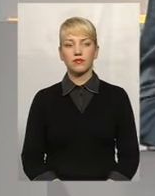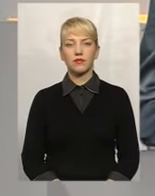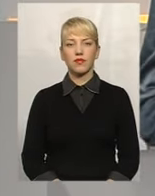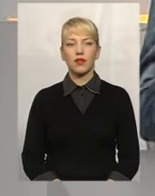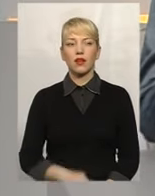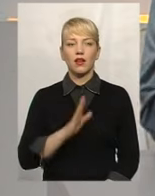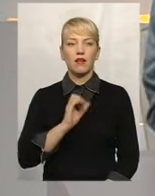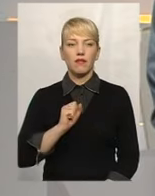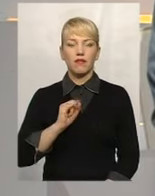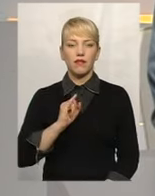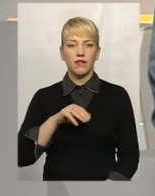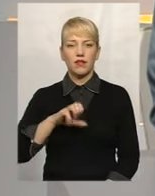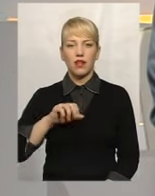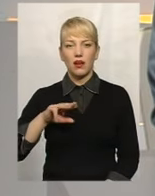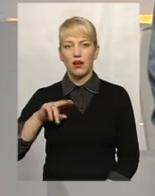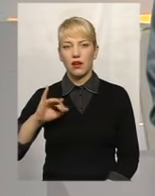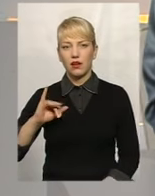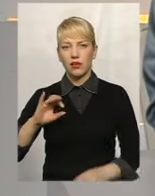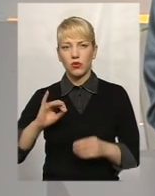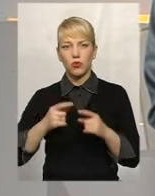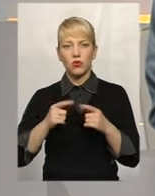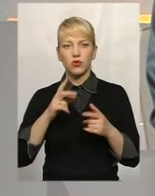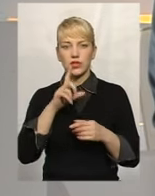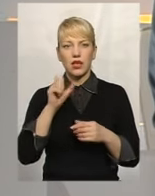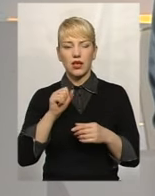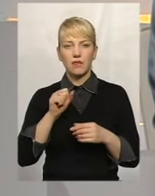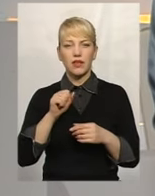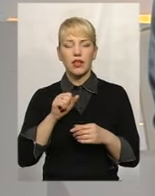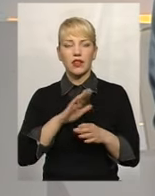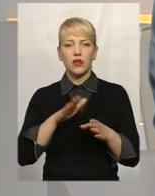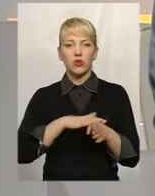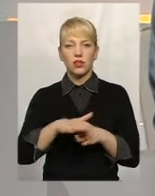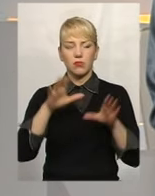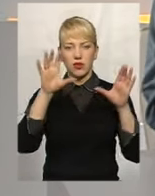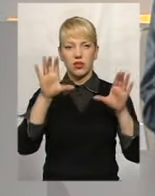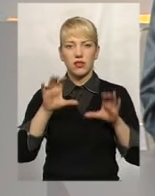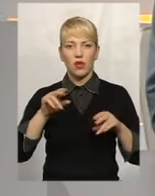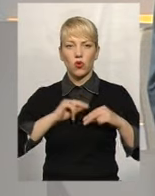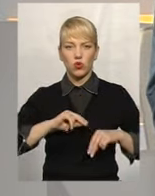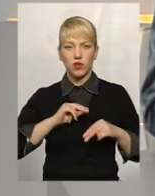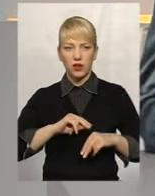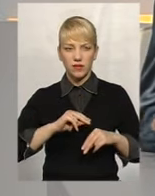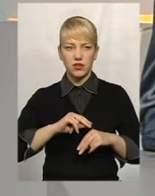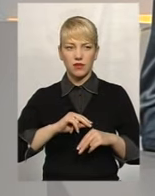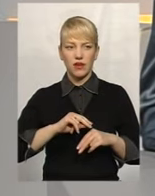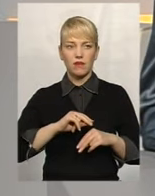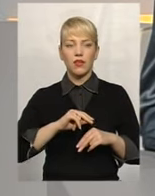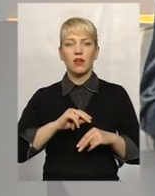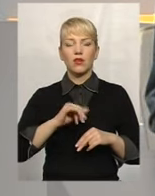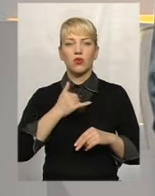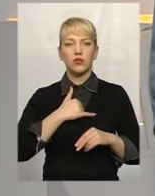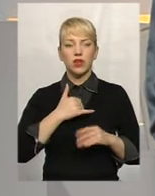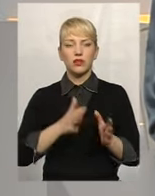згадували, що недотримання трудового законодавства в нас досить, скажімо,